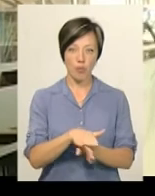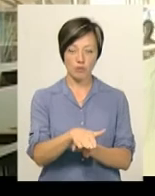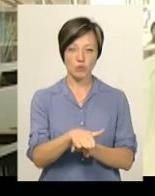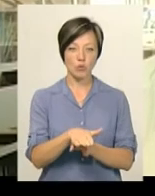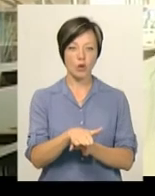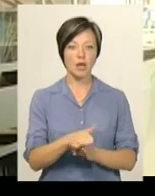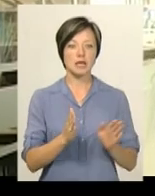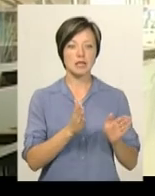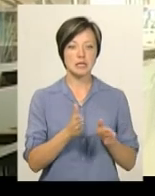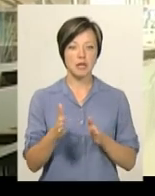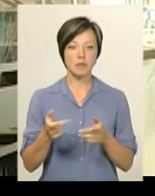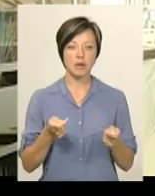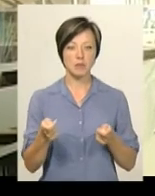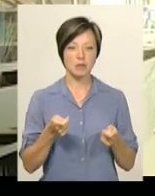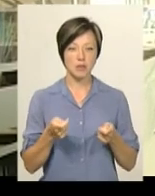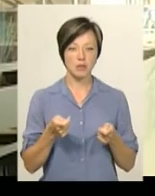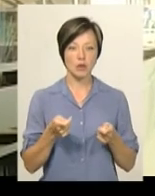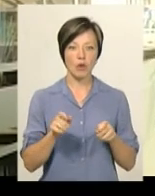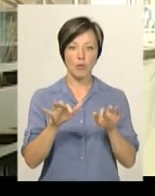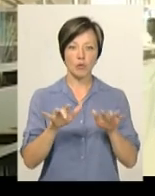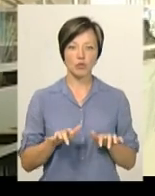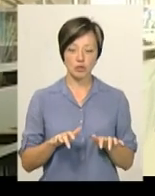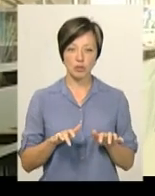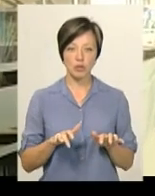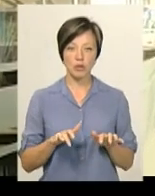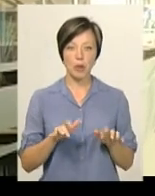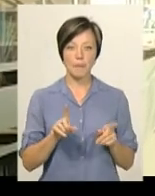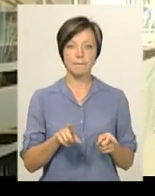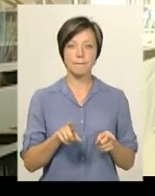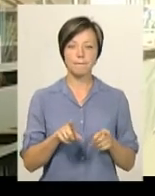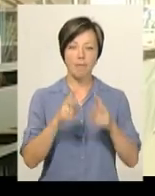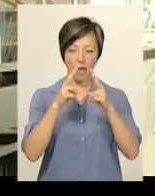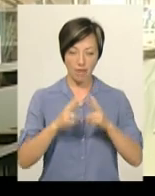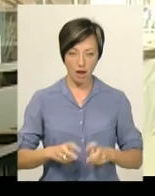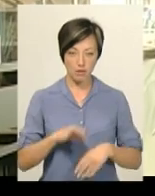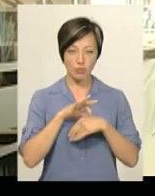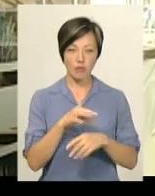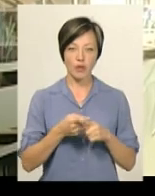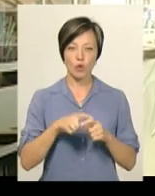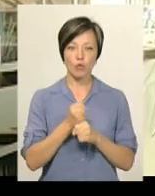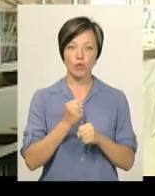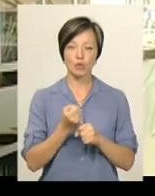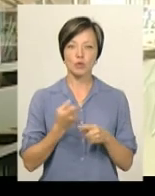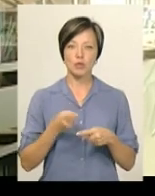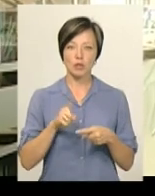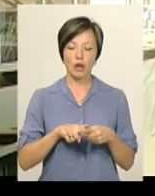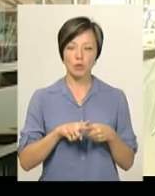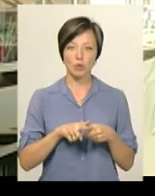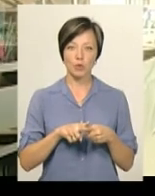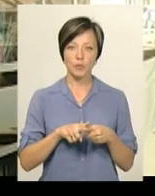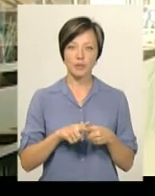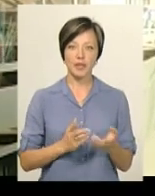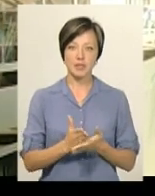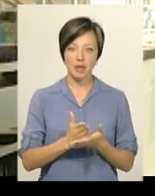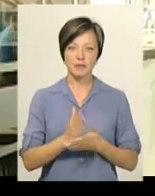Наші системні адміністратори, тобто комп'ютерщики, провели аналіз роботи даного сервісу.